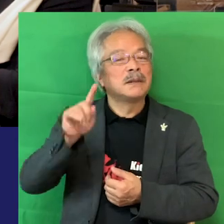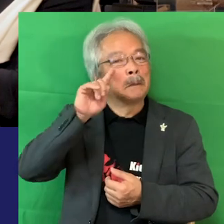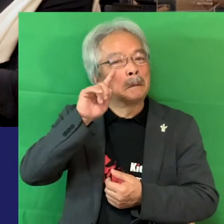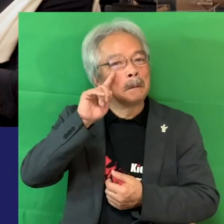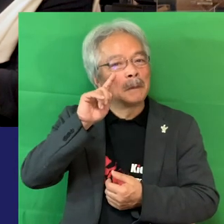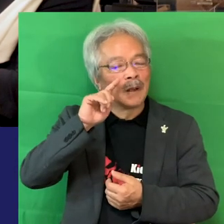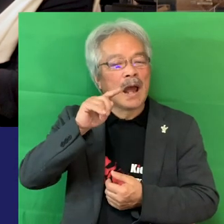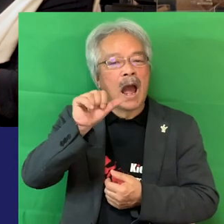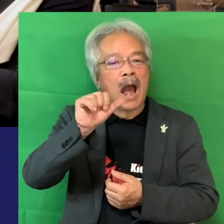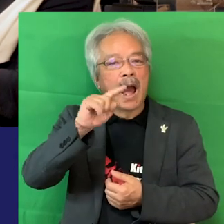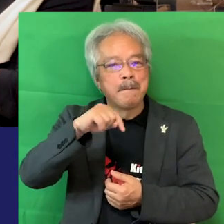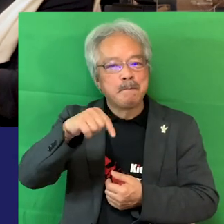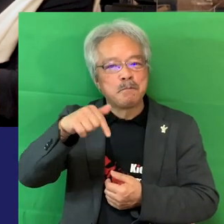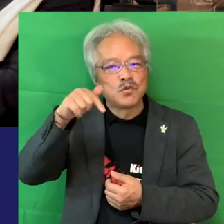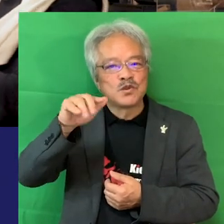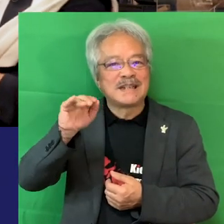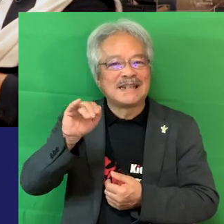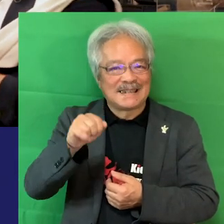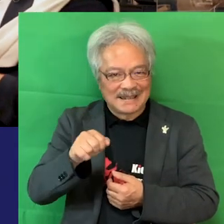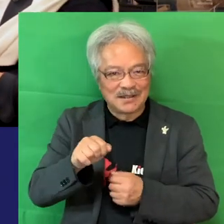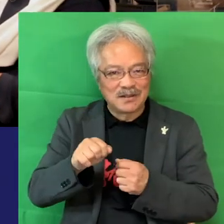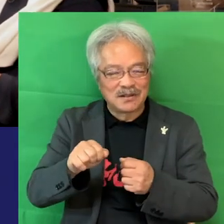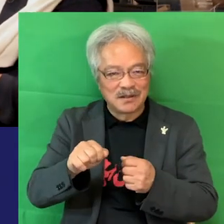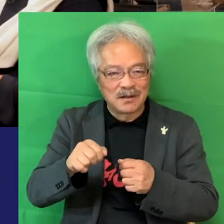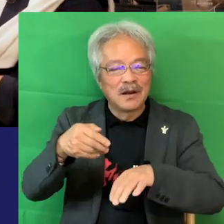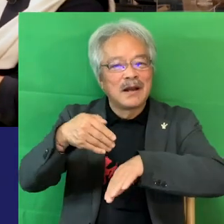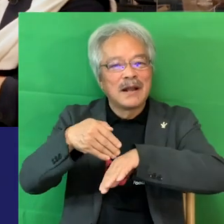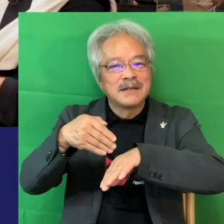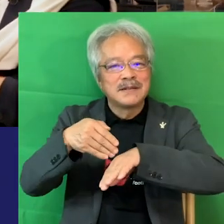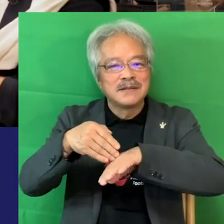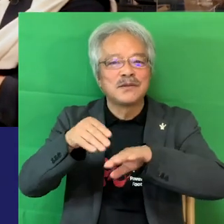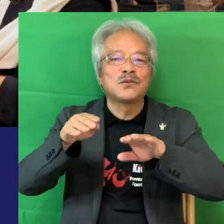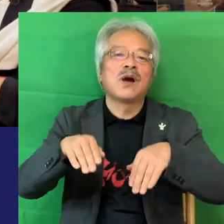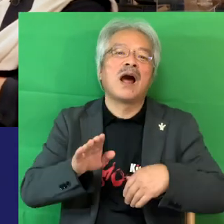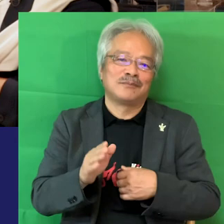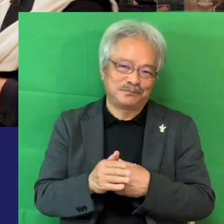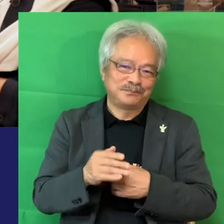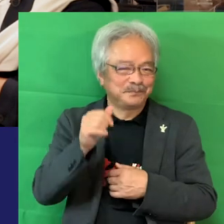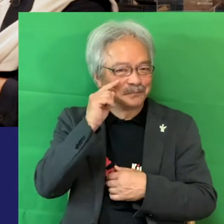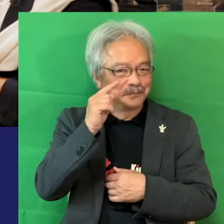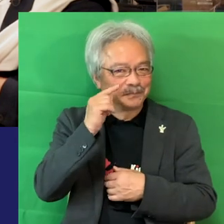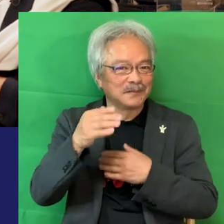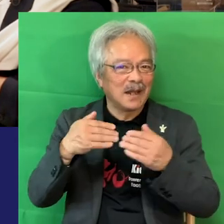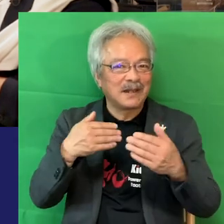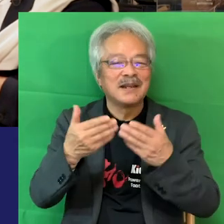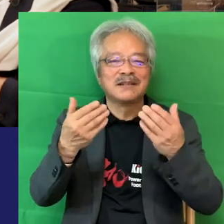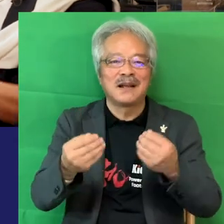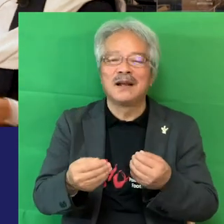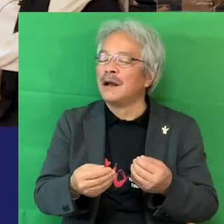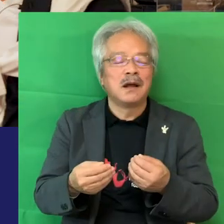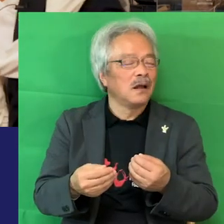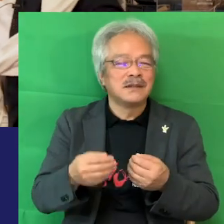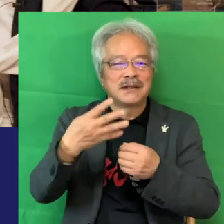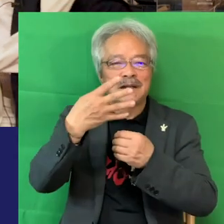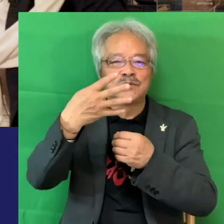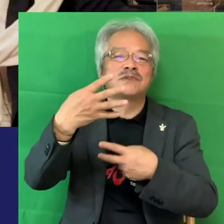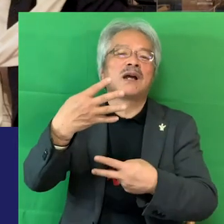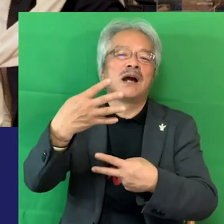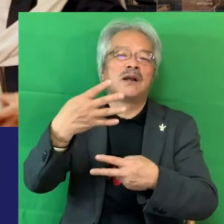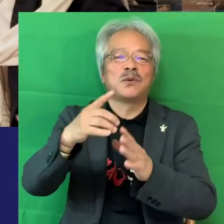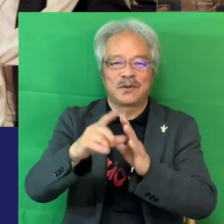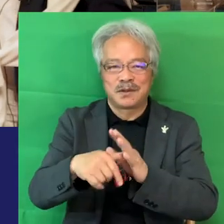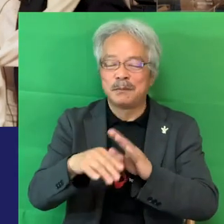んですよあの4月2日のウンブルーの時にやらせてもらったらなんにもできなかったなんかこう